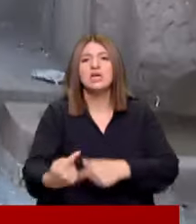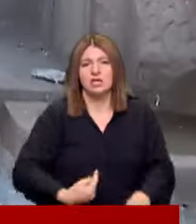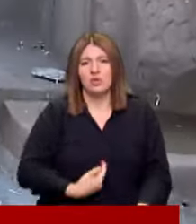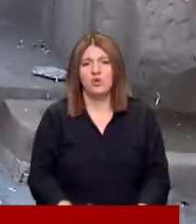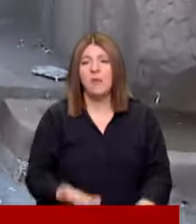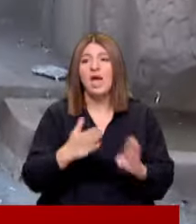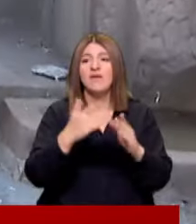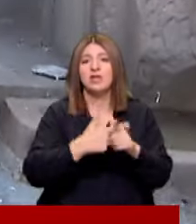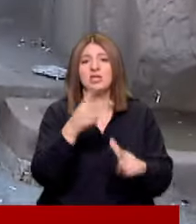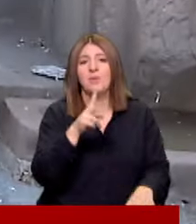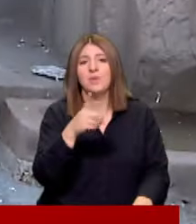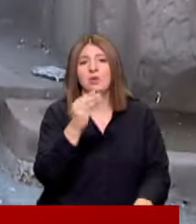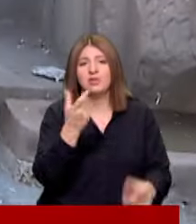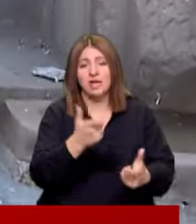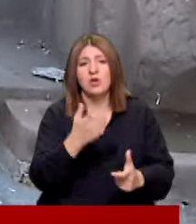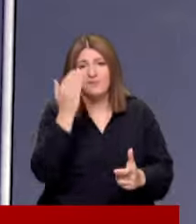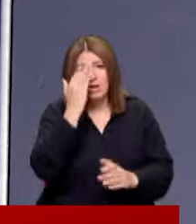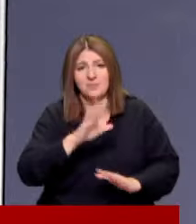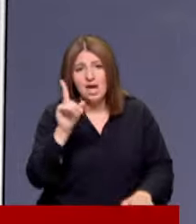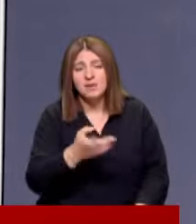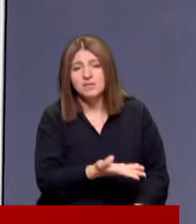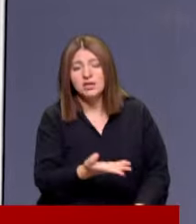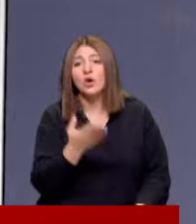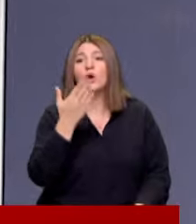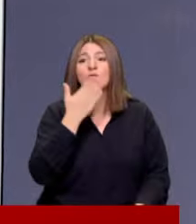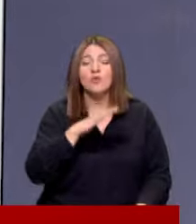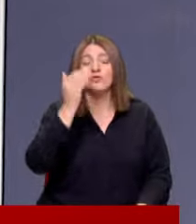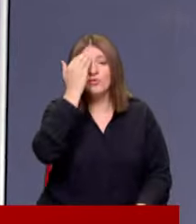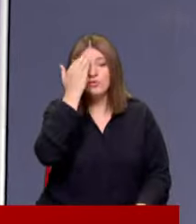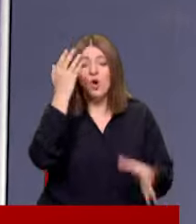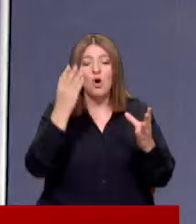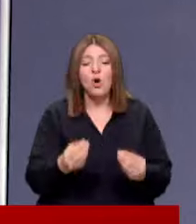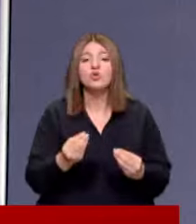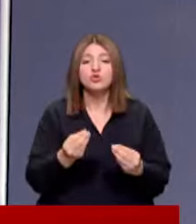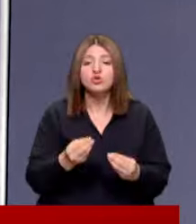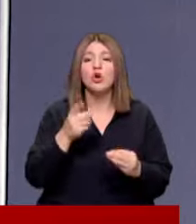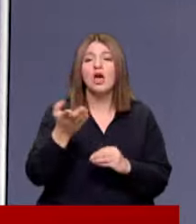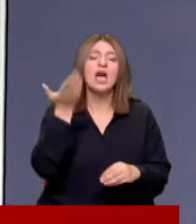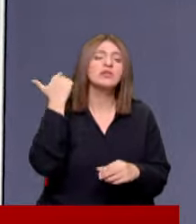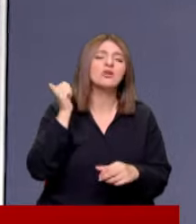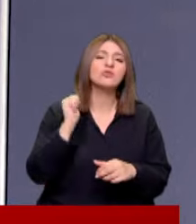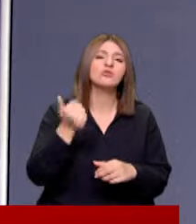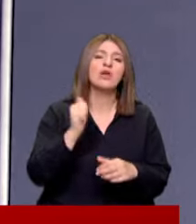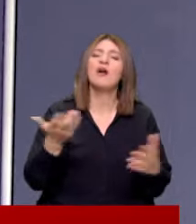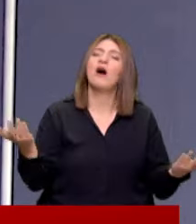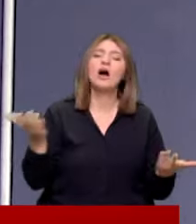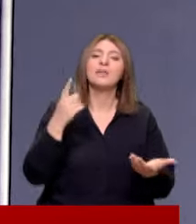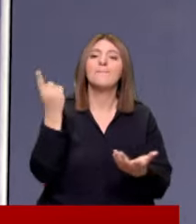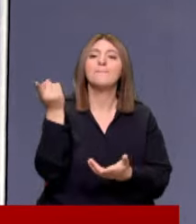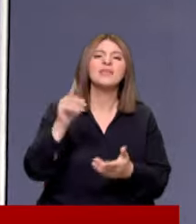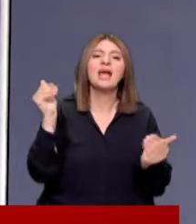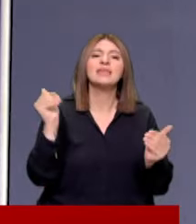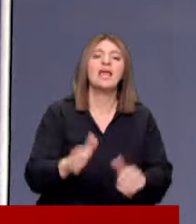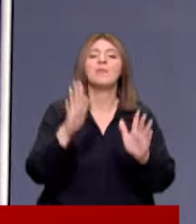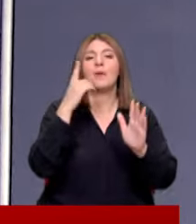Şimdi ev kirasının 20 bin lira olduğu bir yerde yoksulluk biter mi? Yokluk ve yoksullukların olduğu o eski günler artık bir daha